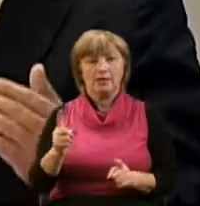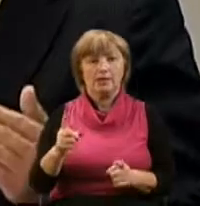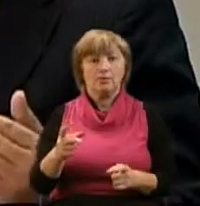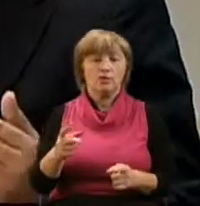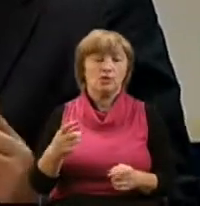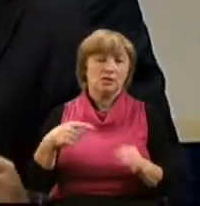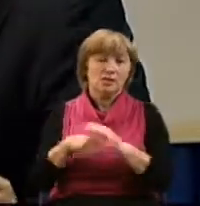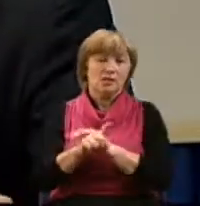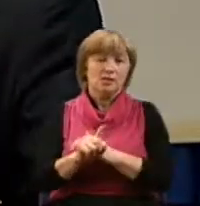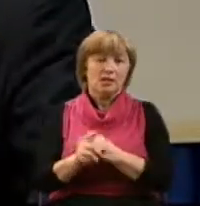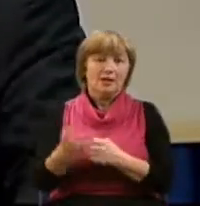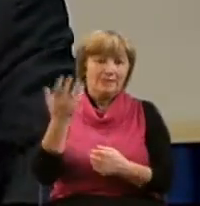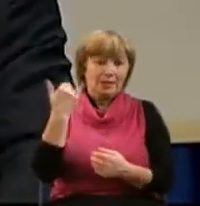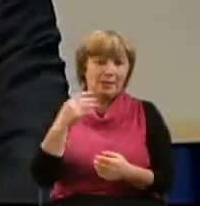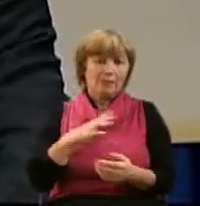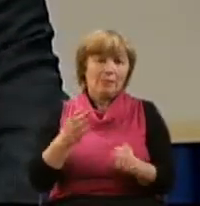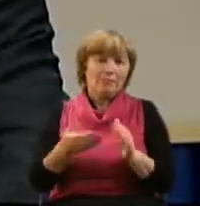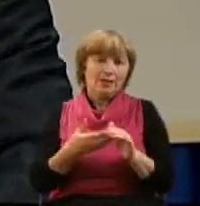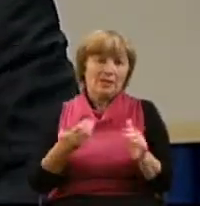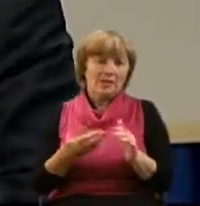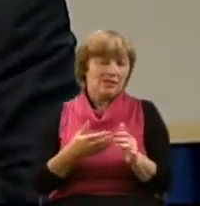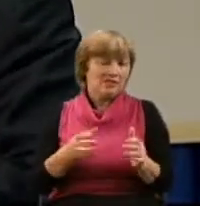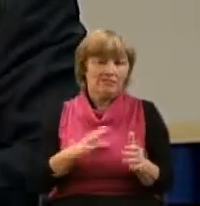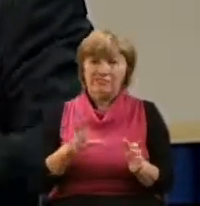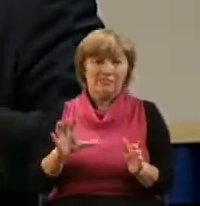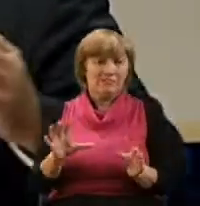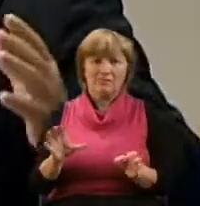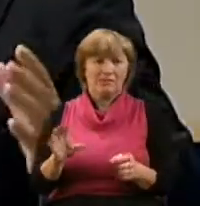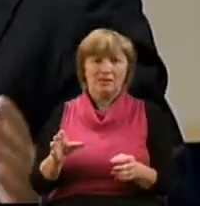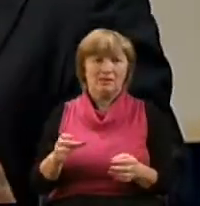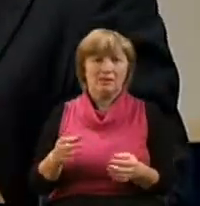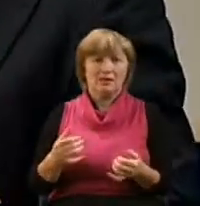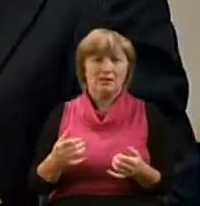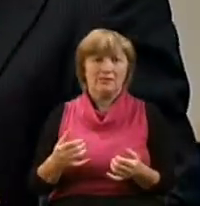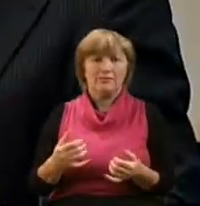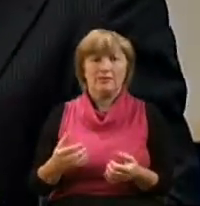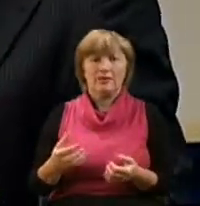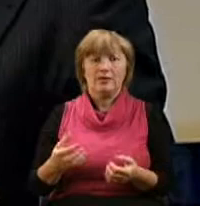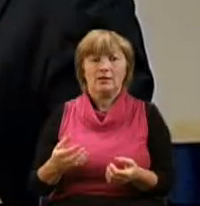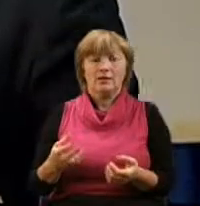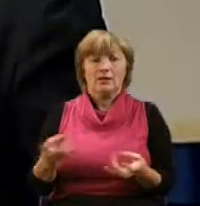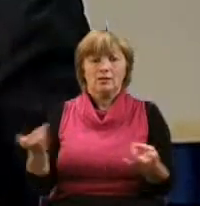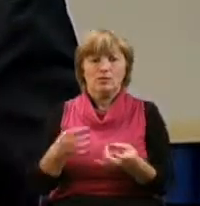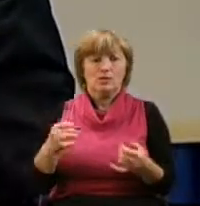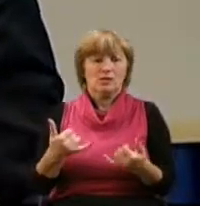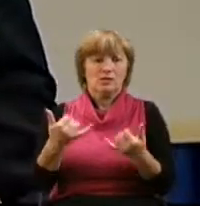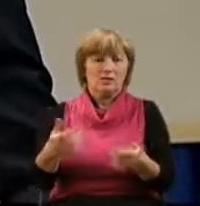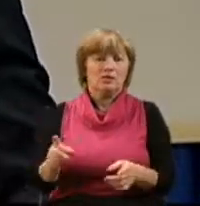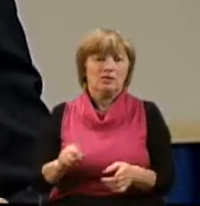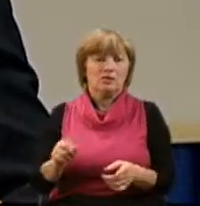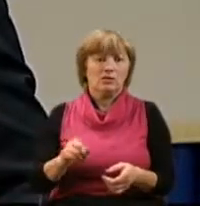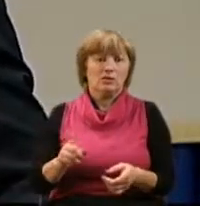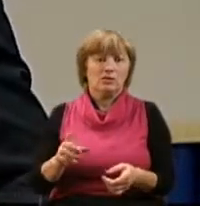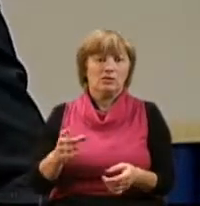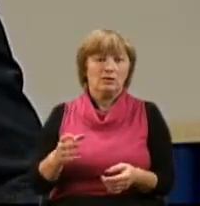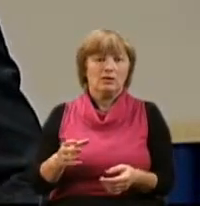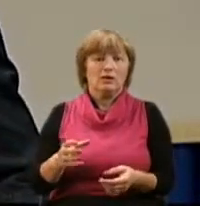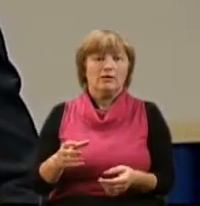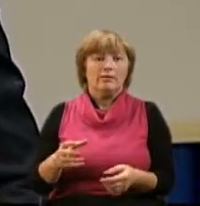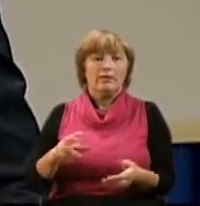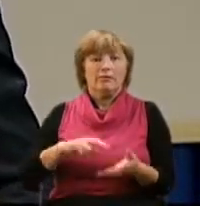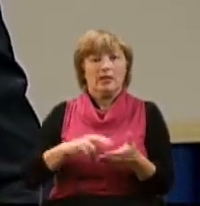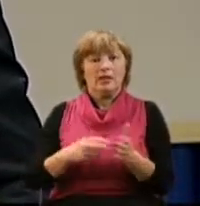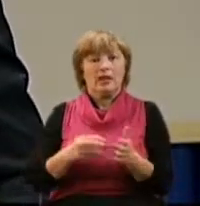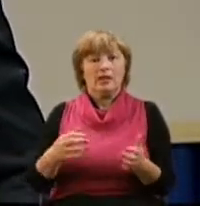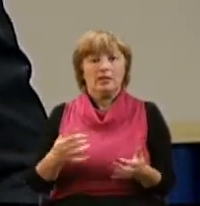первоначально, когда он был призван, он не подходил для той роли, которая ему предназначена свыше, Отцом